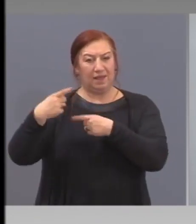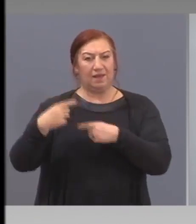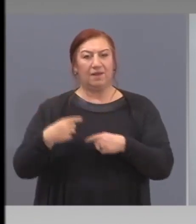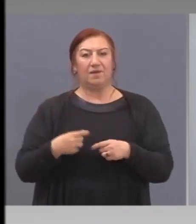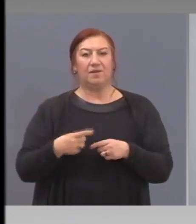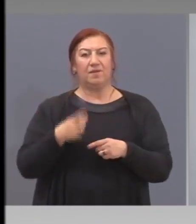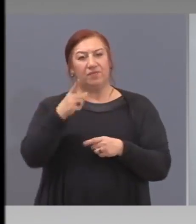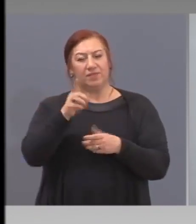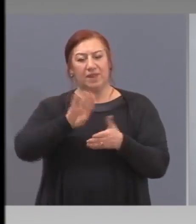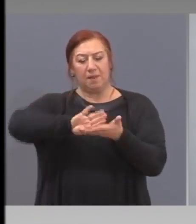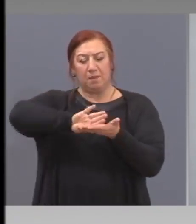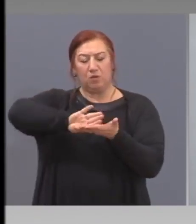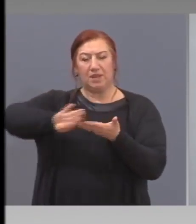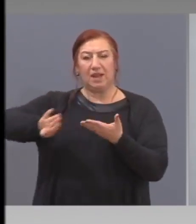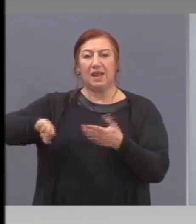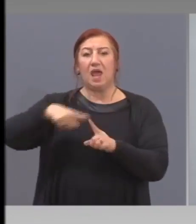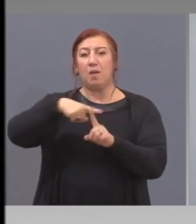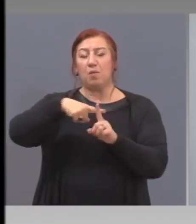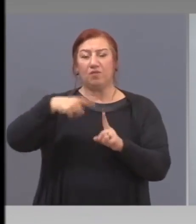задалени са половин милиард,